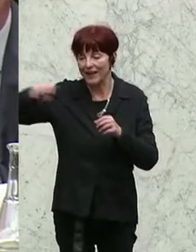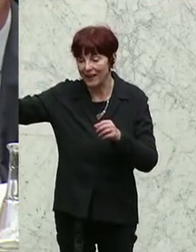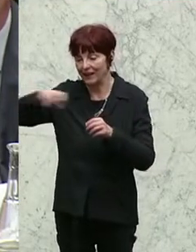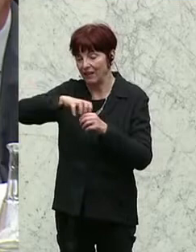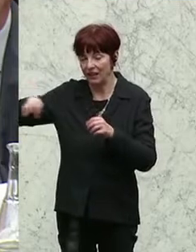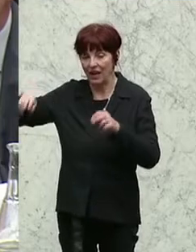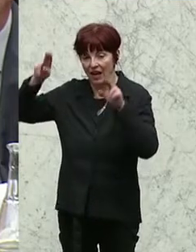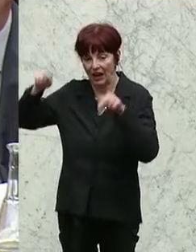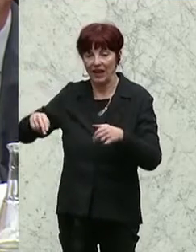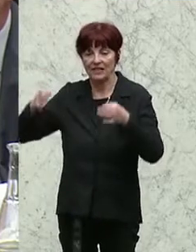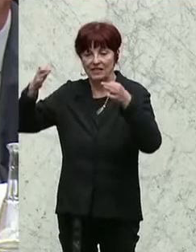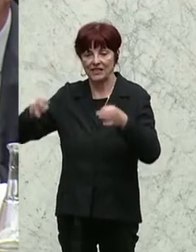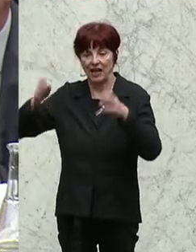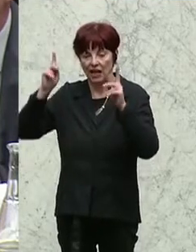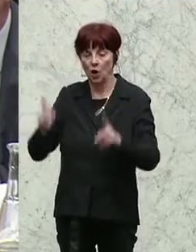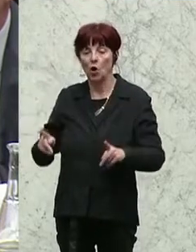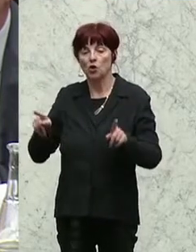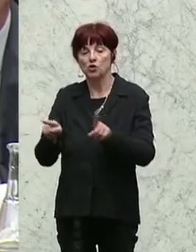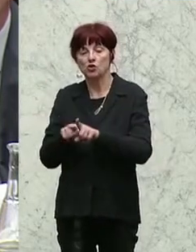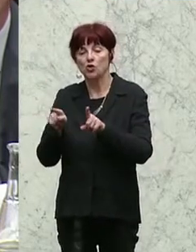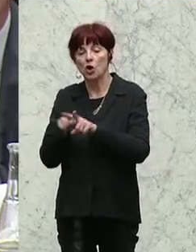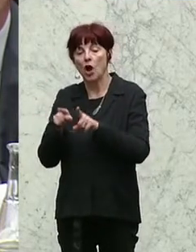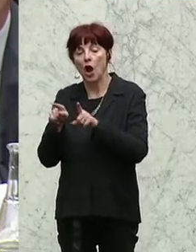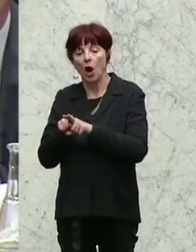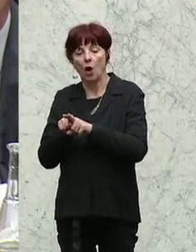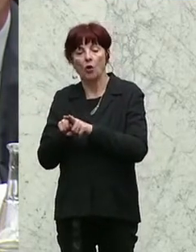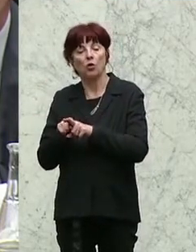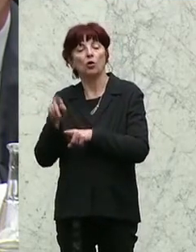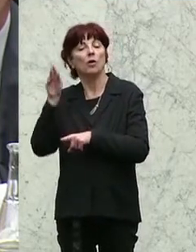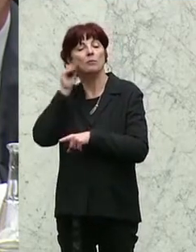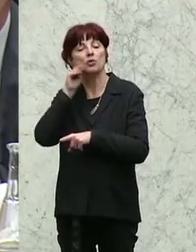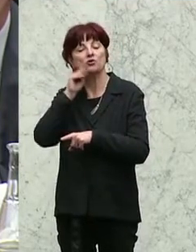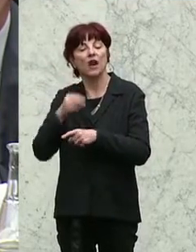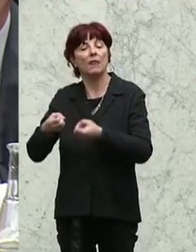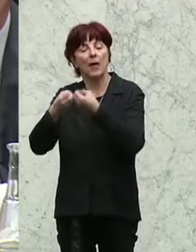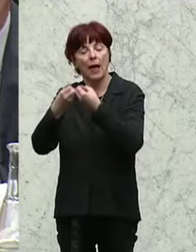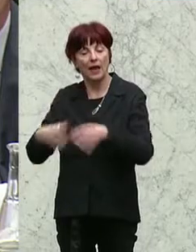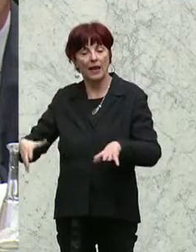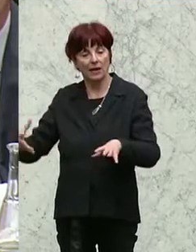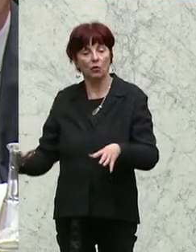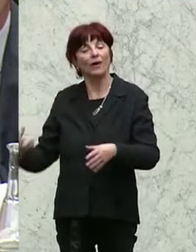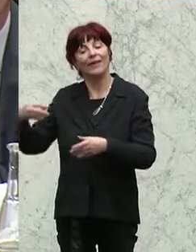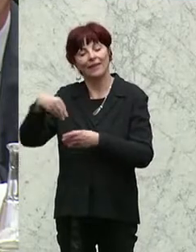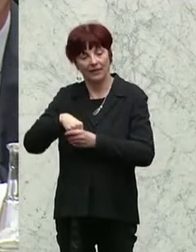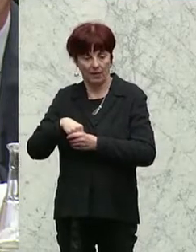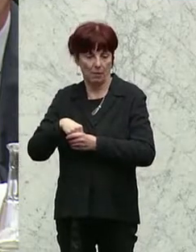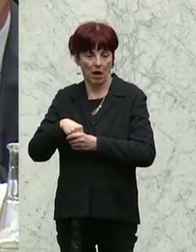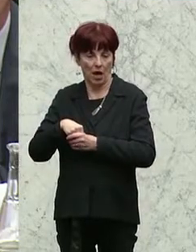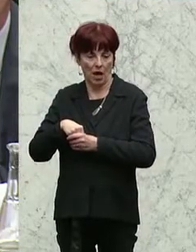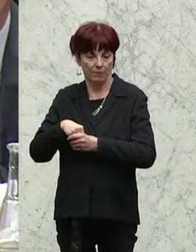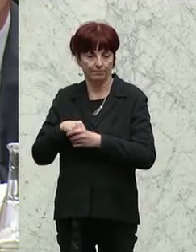mit unseren Beschwerden bzw. Beschwerderledigungen kompetent ansprechen